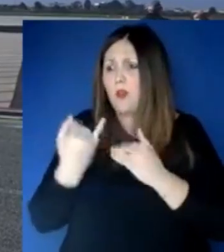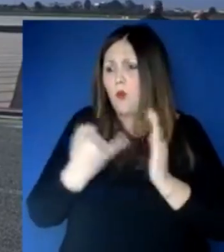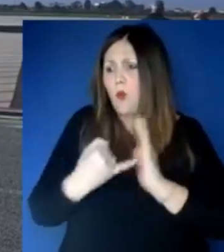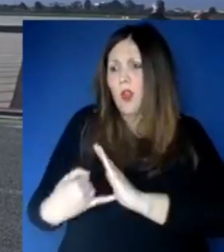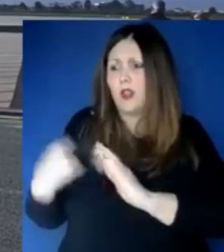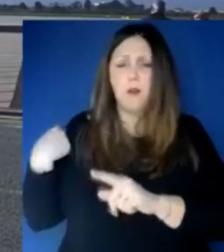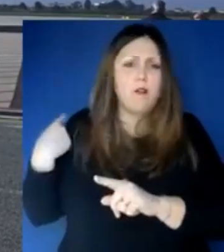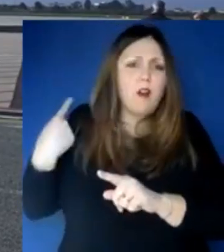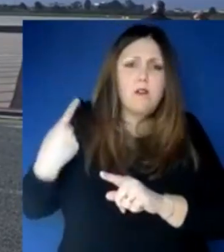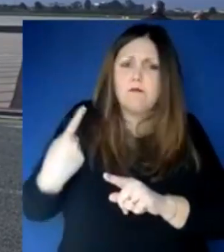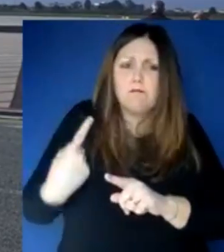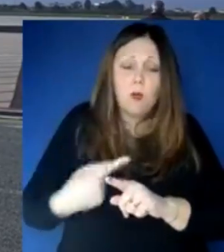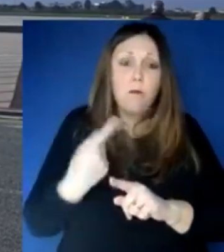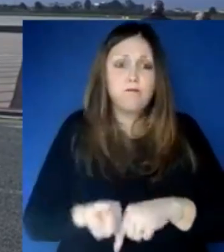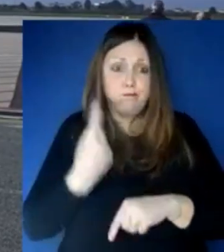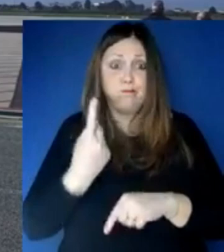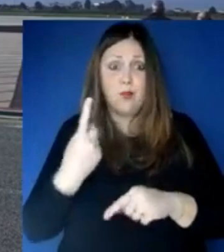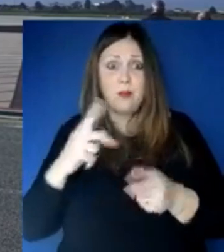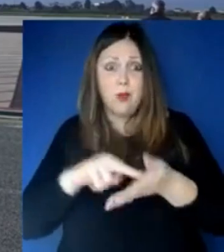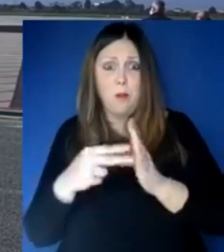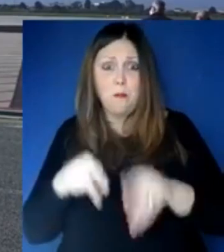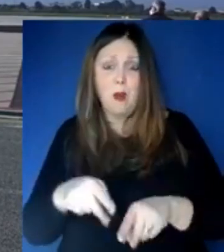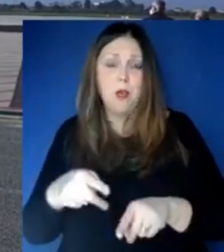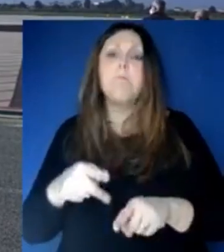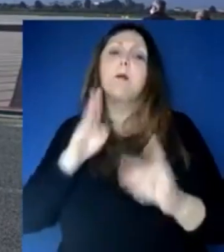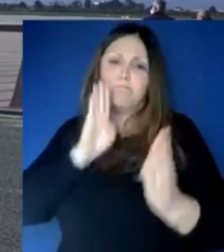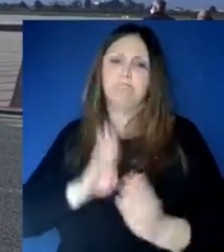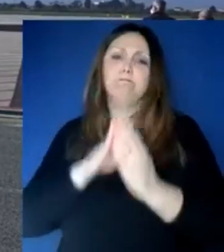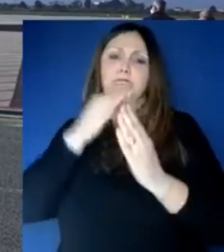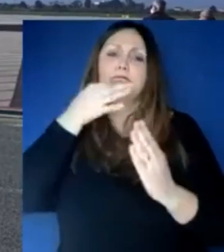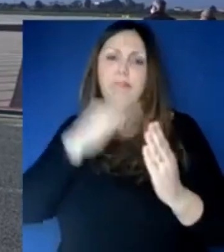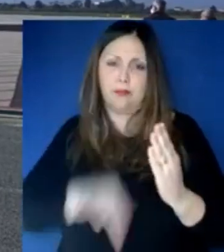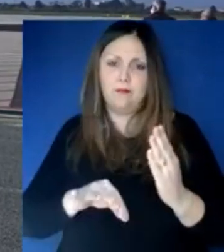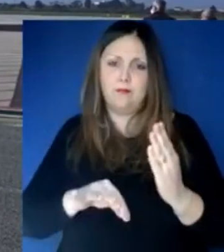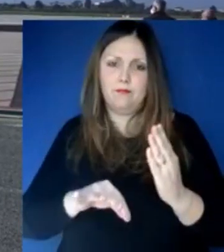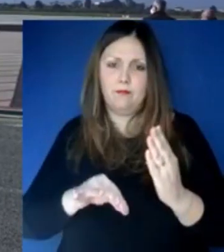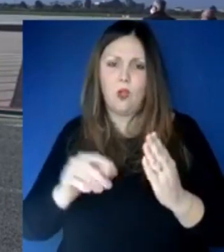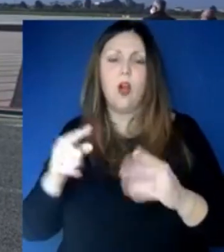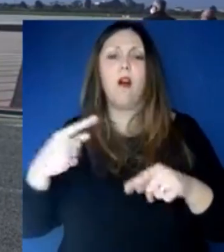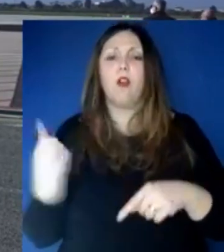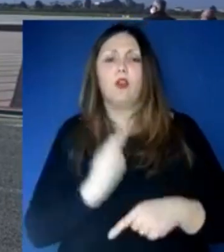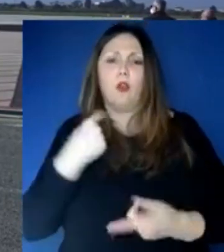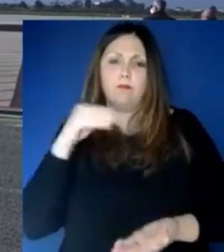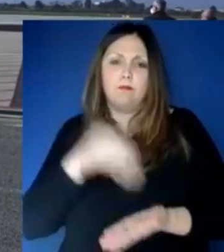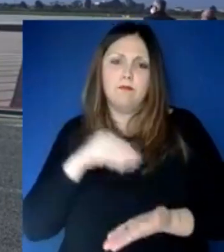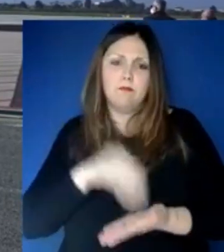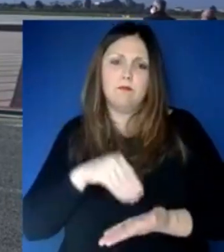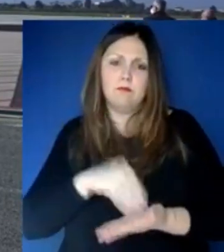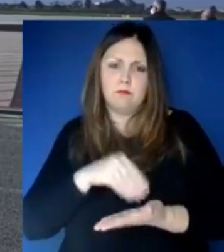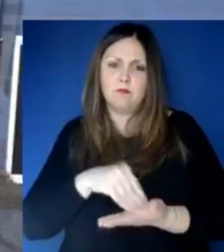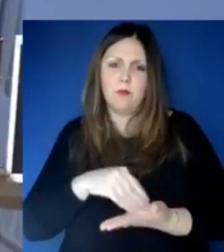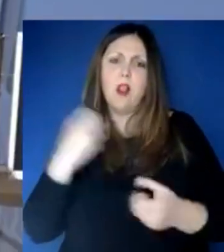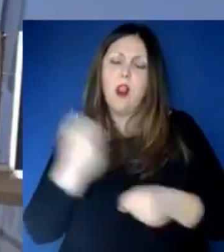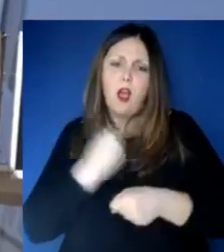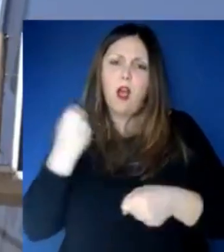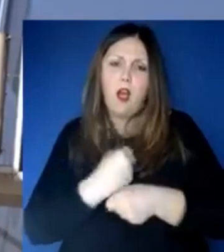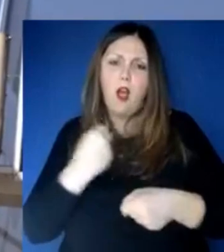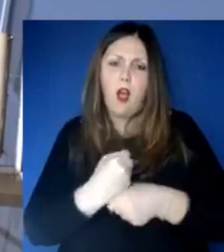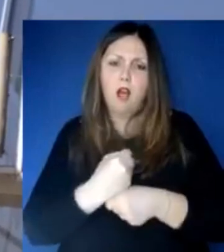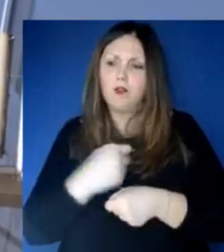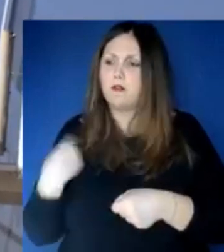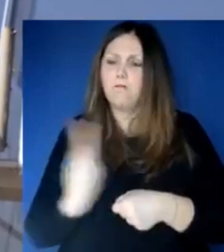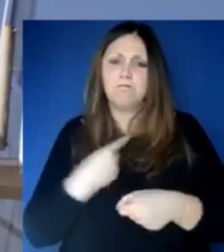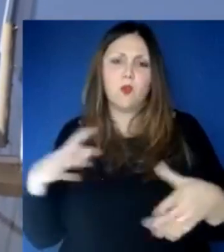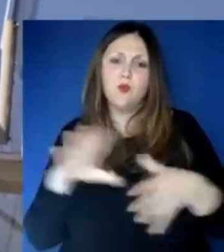facciamo il nostro lavoro, siamo una squadra molto ben messa in campo e speriamo che la partita continui in modo positivo